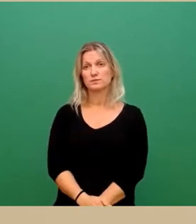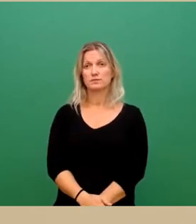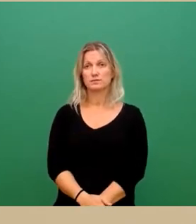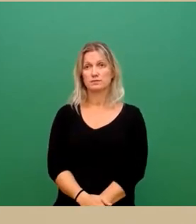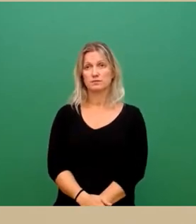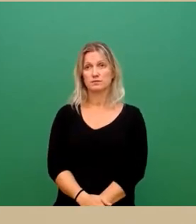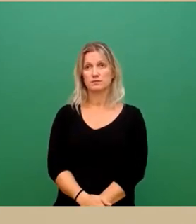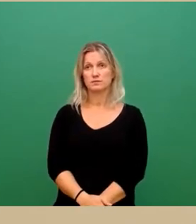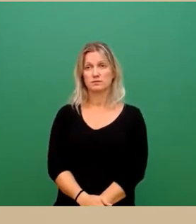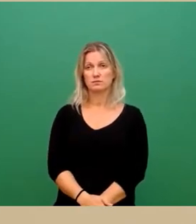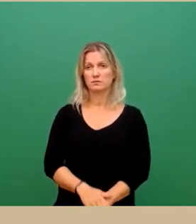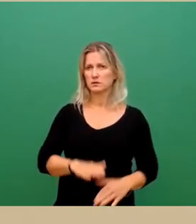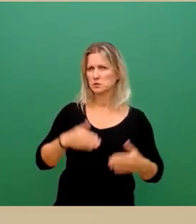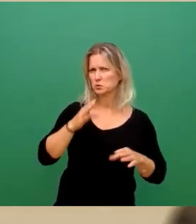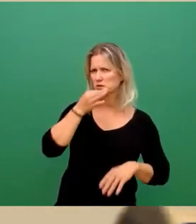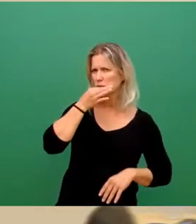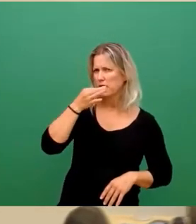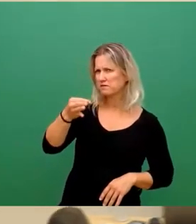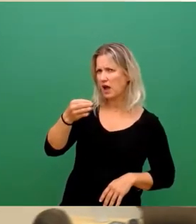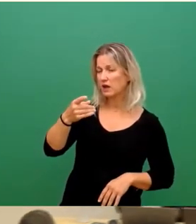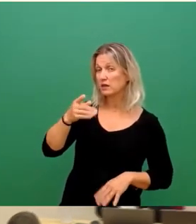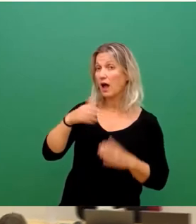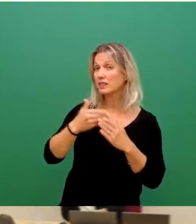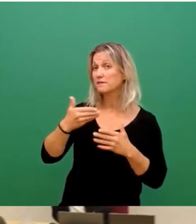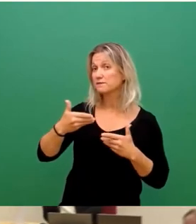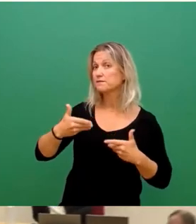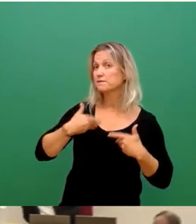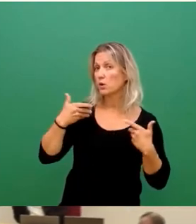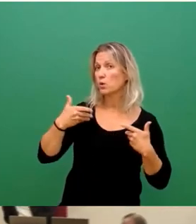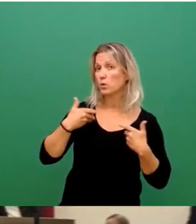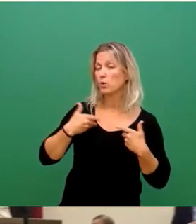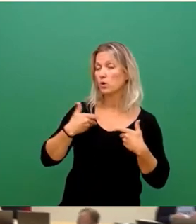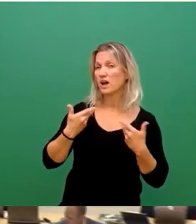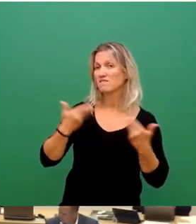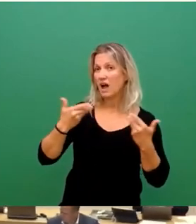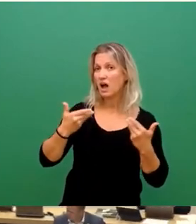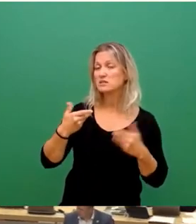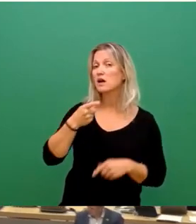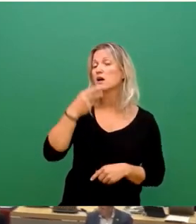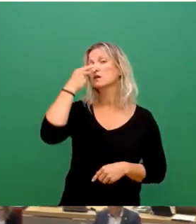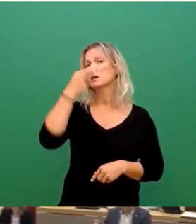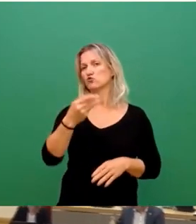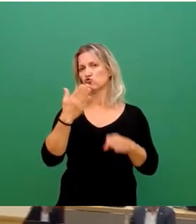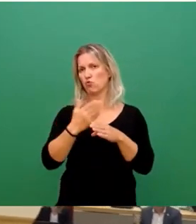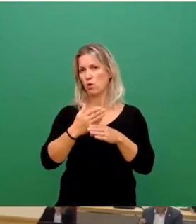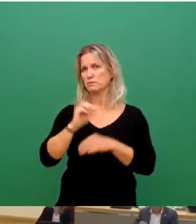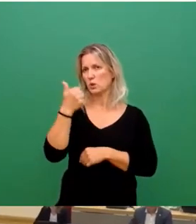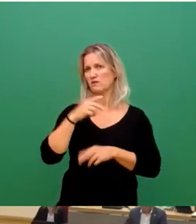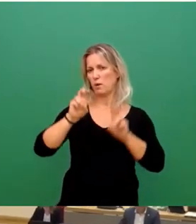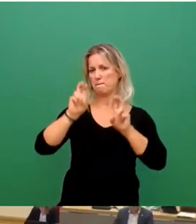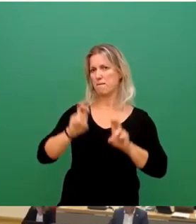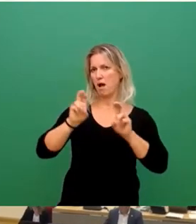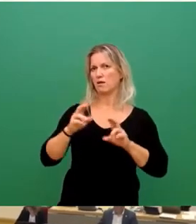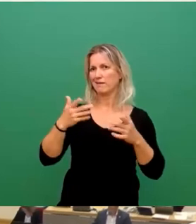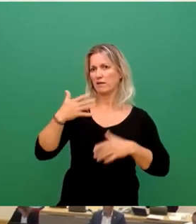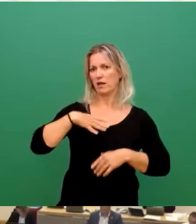Vielleicht eine kurze Nachfrage, die, also ich freue mich, dass das da erkannt wird, und das gerade was die Reinigung der Bänke betrifft, wo die Leute ja gerne drauf